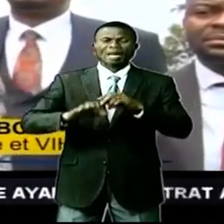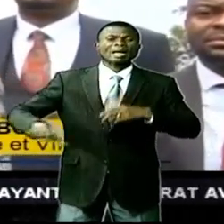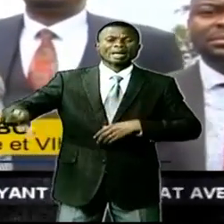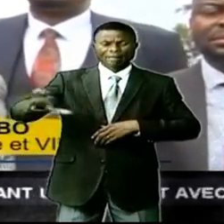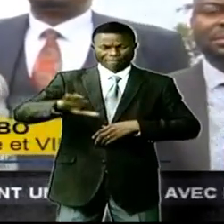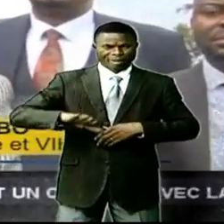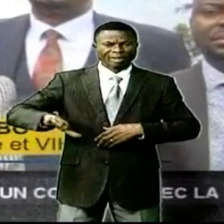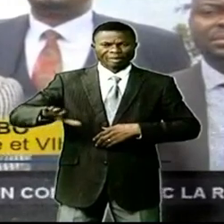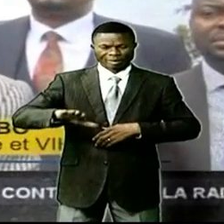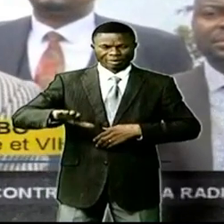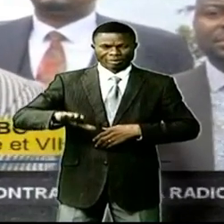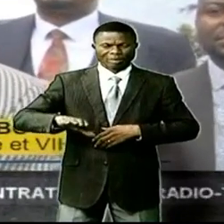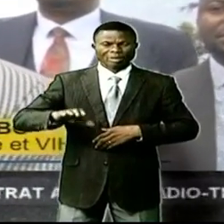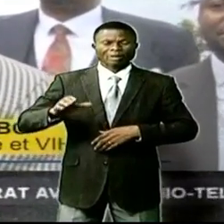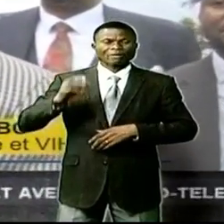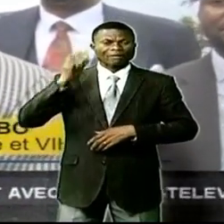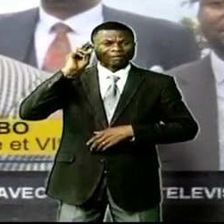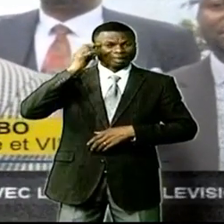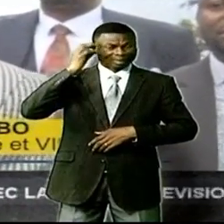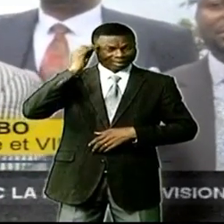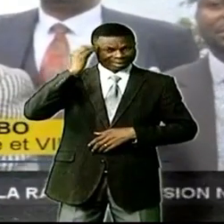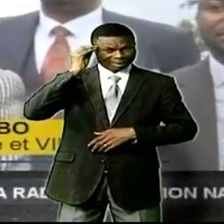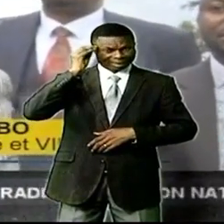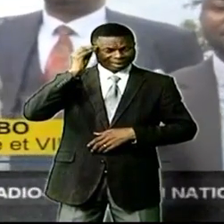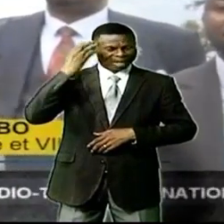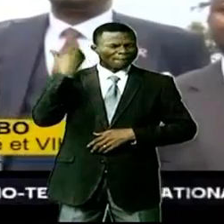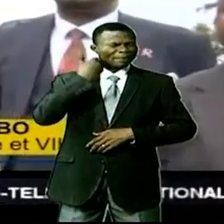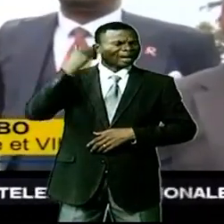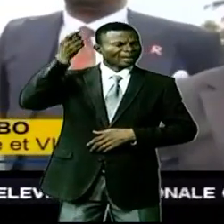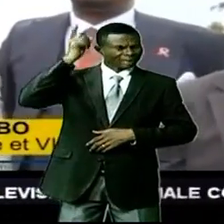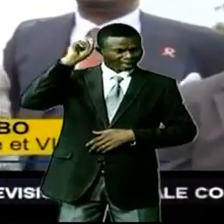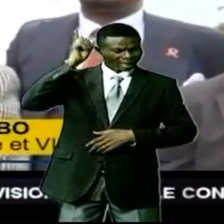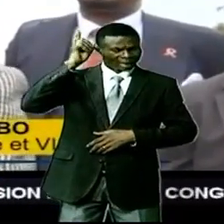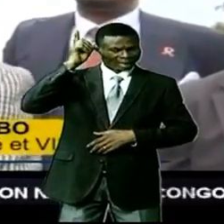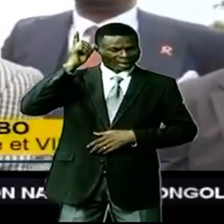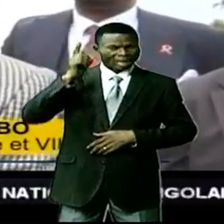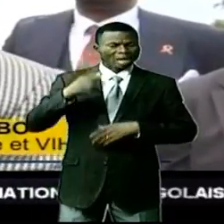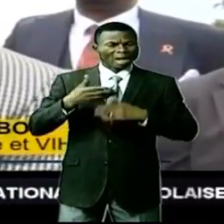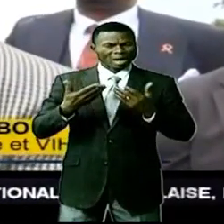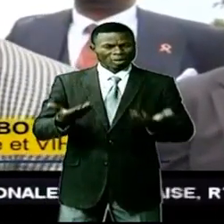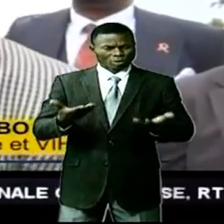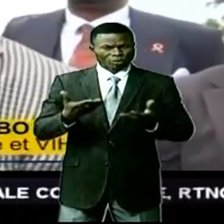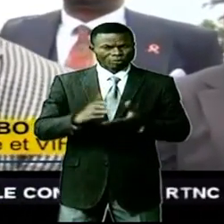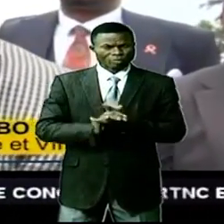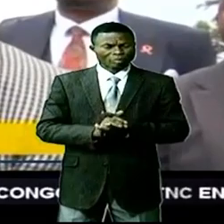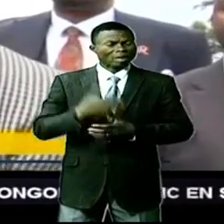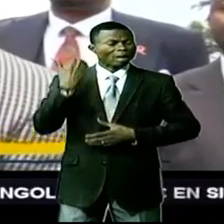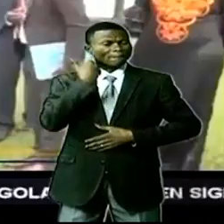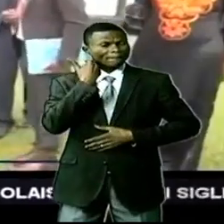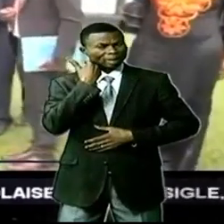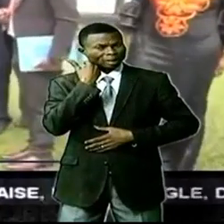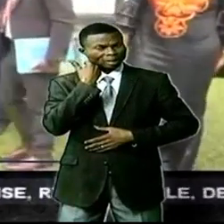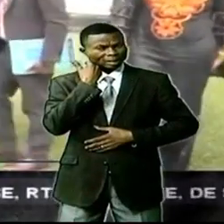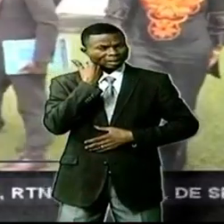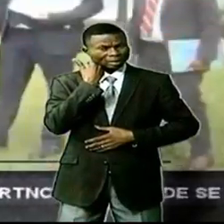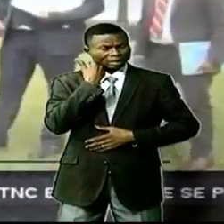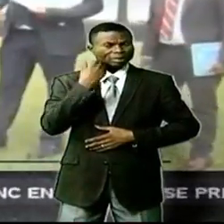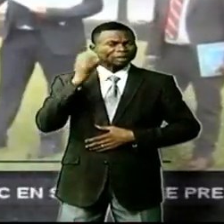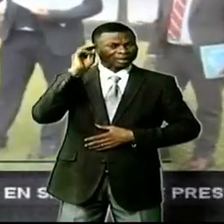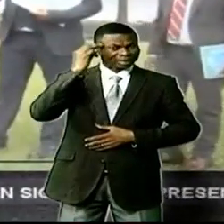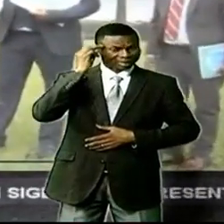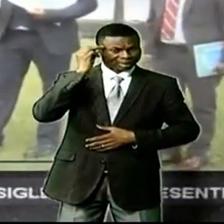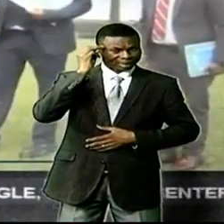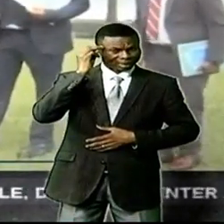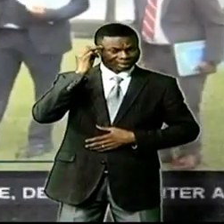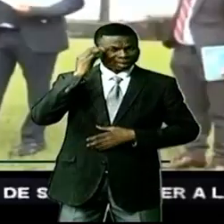et le VIH SIDA, c'est la vieille pandémie et la pandémie du VIH est